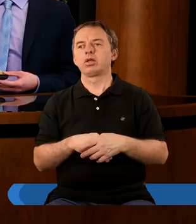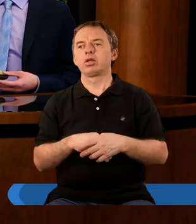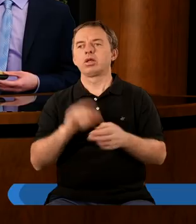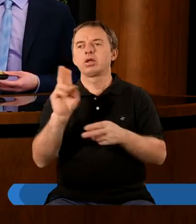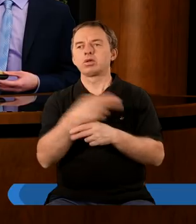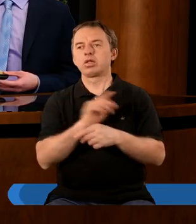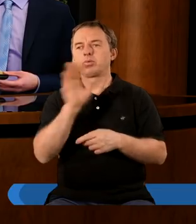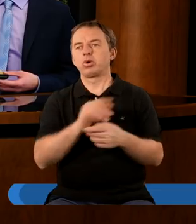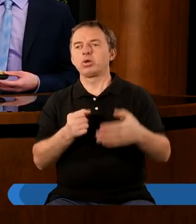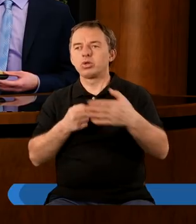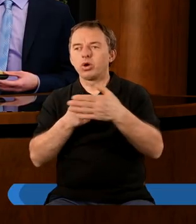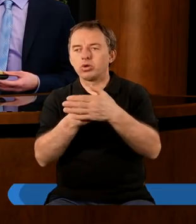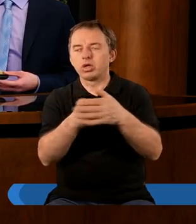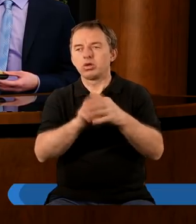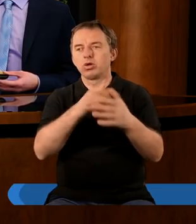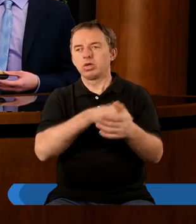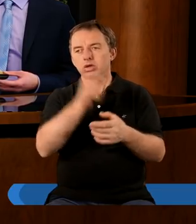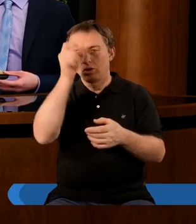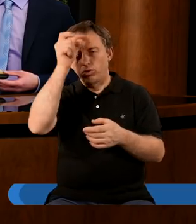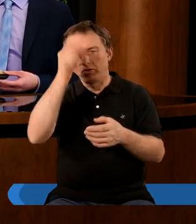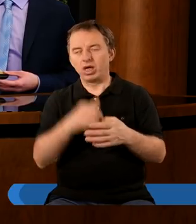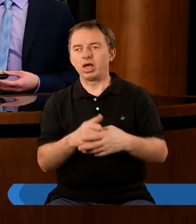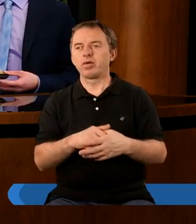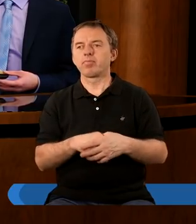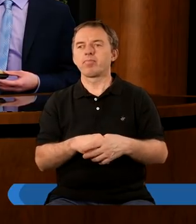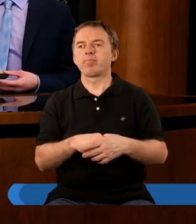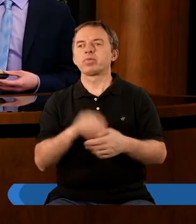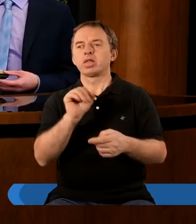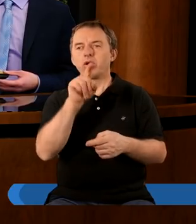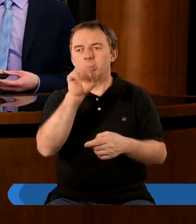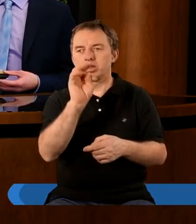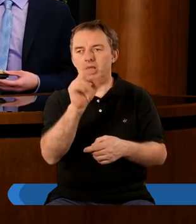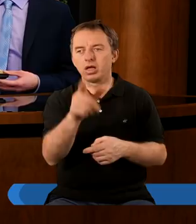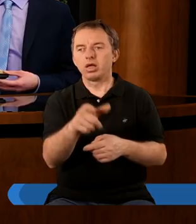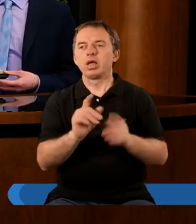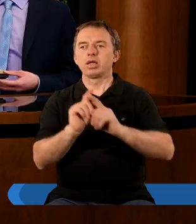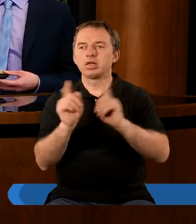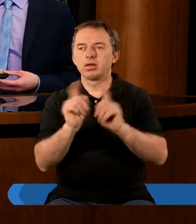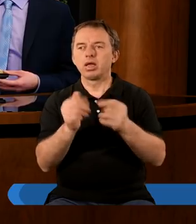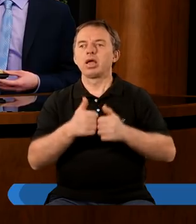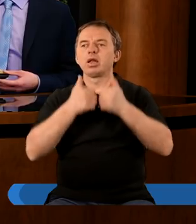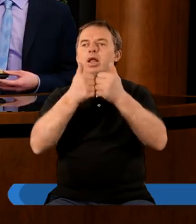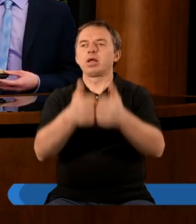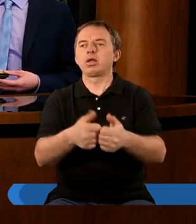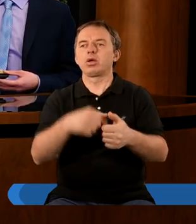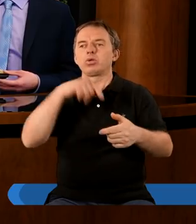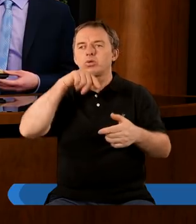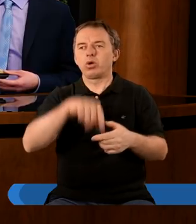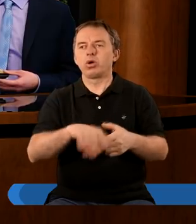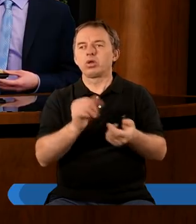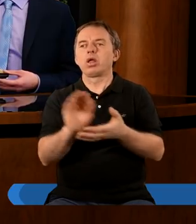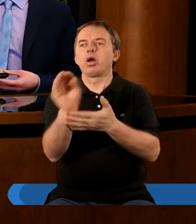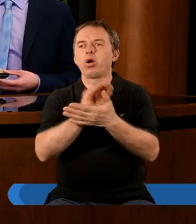Też kiedy Bóg dociera do serca człowieka, to tak symbolicznie następuje dokładnie to,